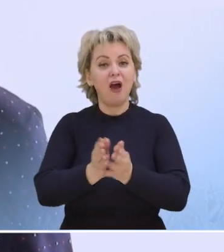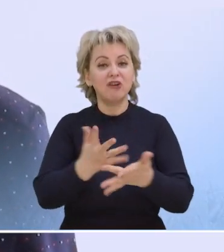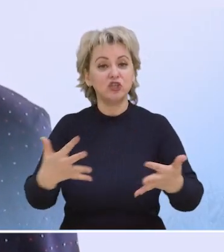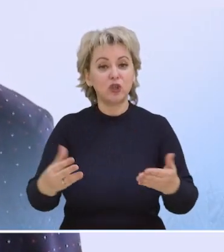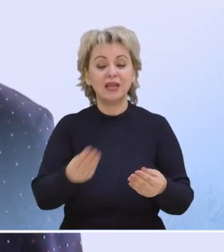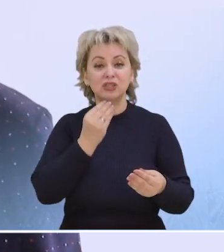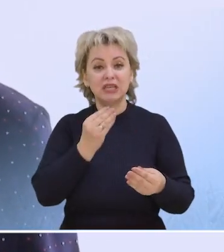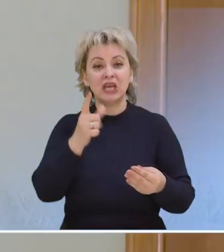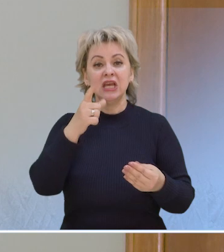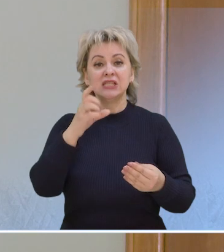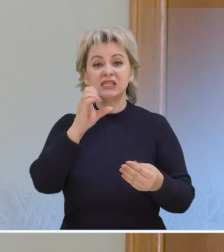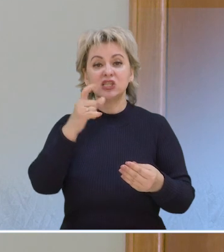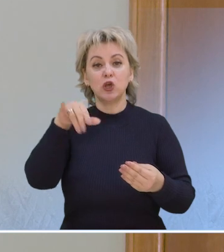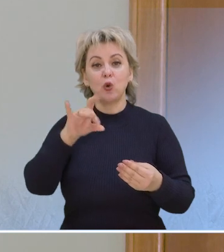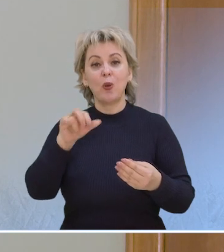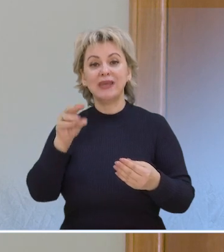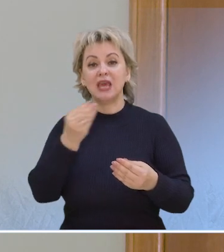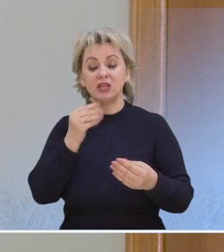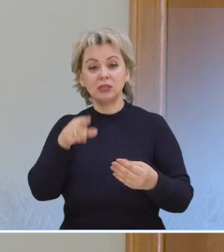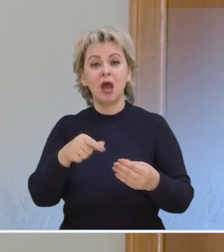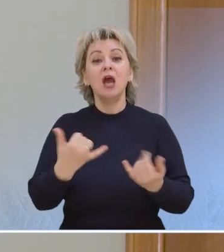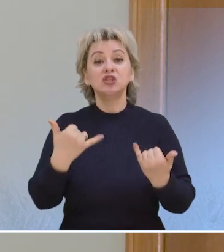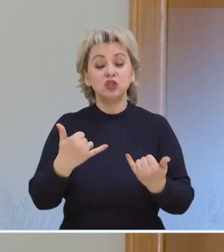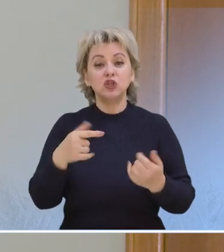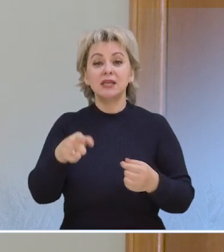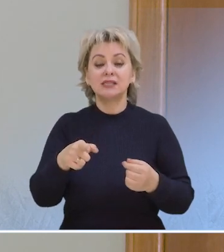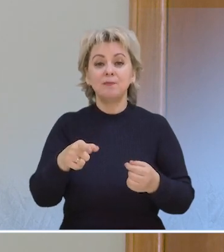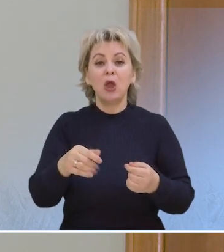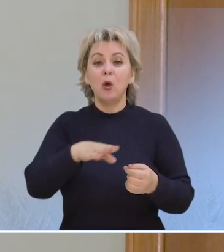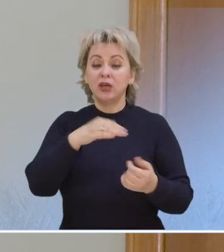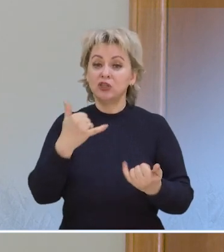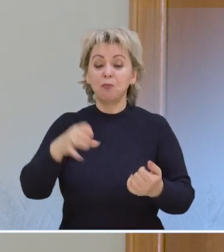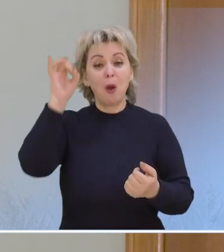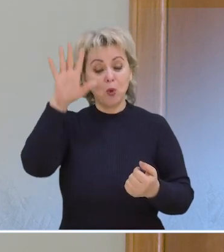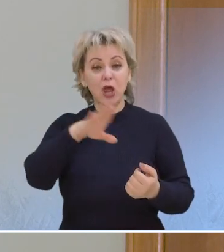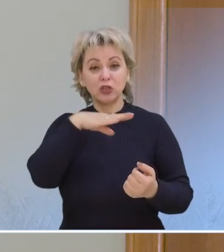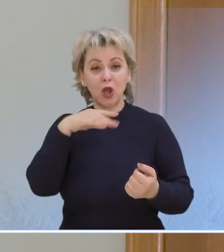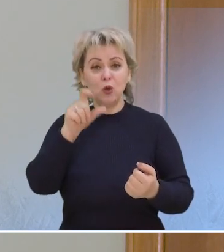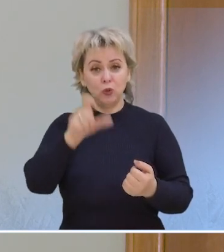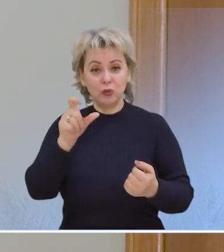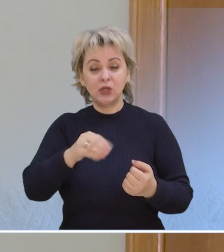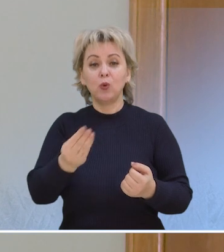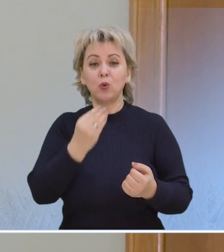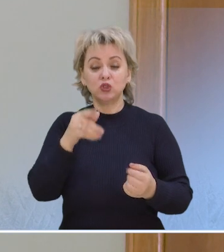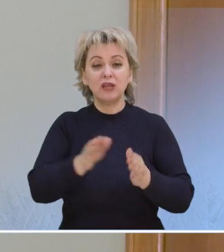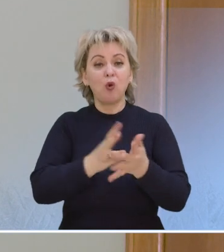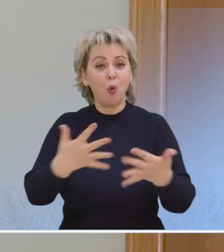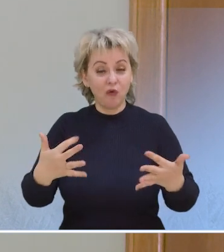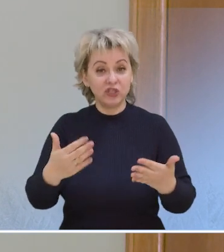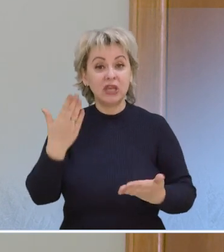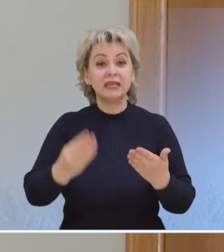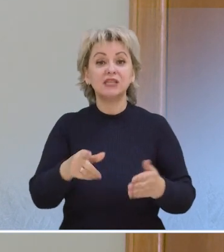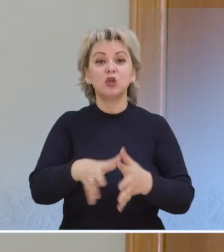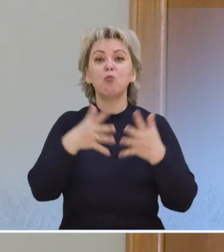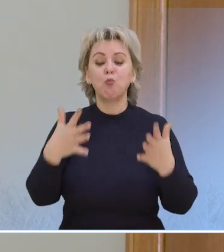диета или вот сыроедение? На сегодняшний день очень популярно так называемое вегетарианство или веганство. Там разные есть сейчас направления. Но вот